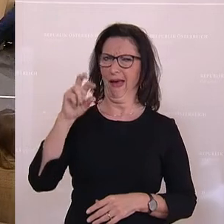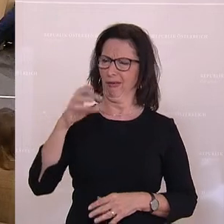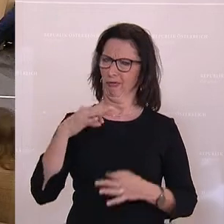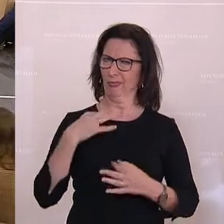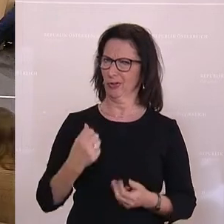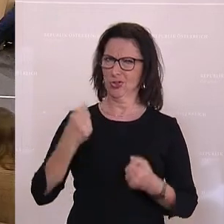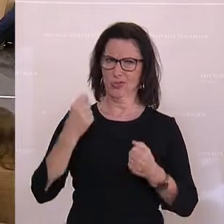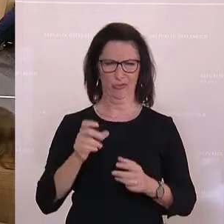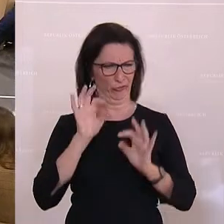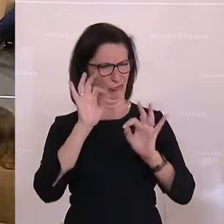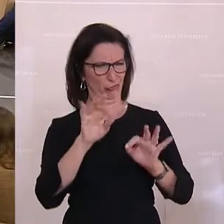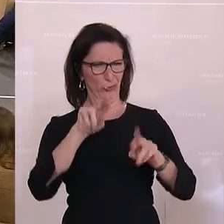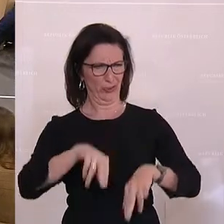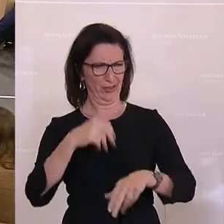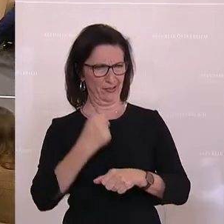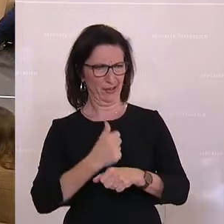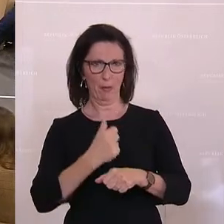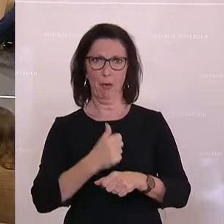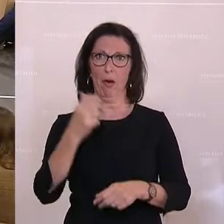Am Wort ist nun Rainer Wimmer von der SPÖ.